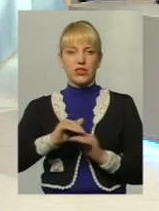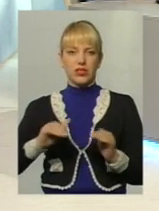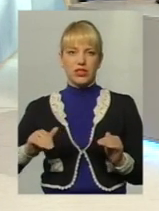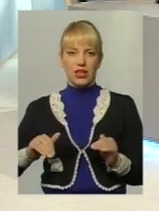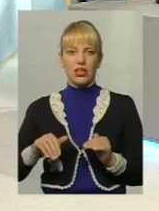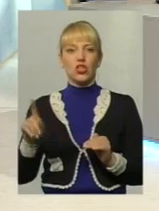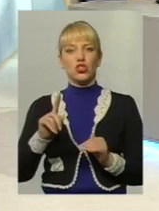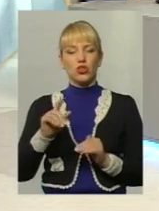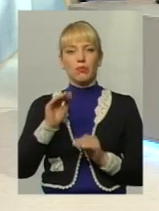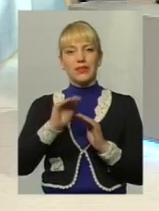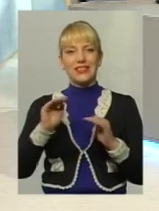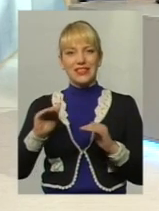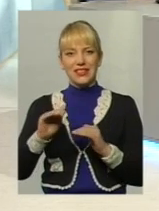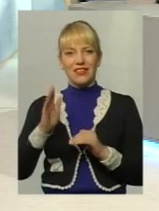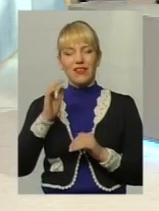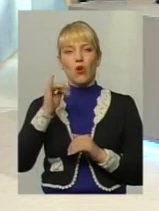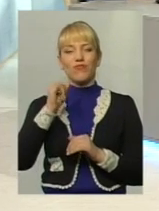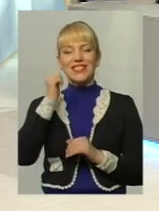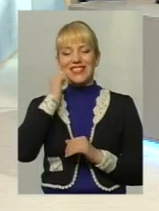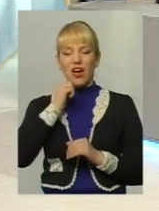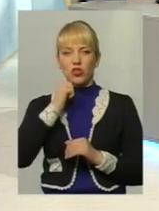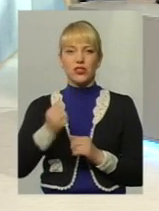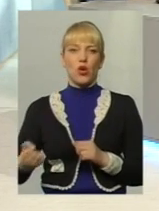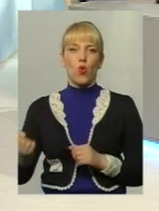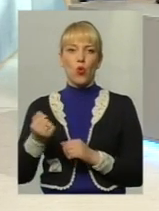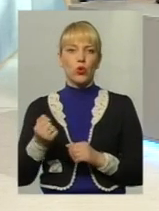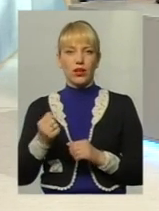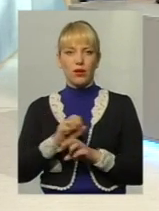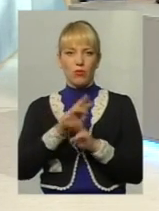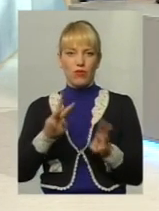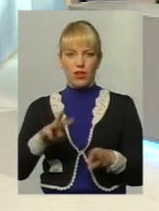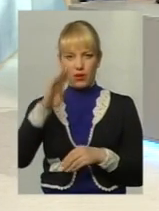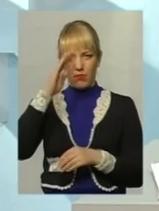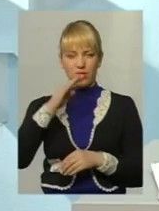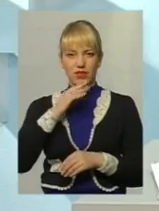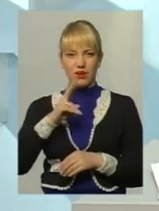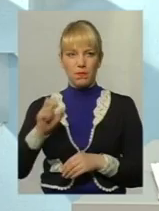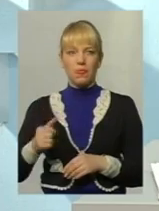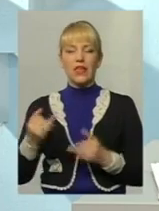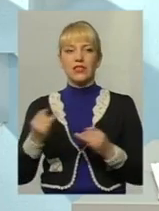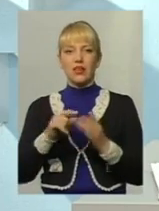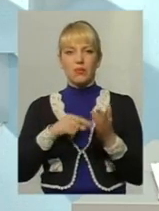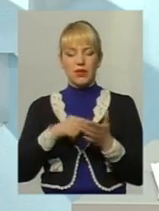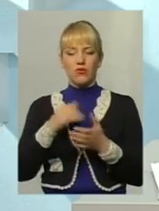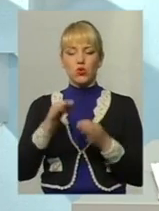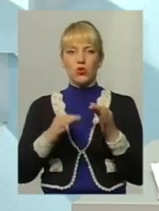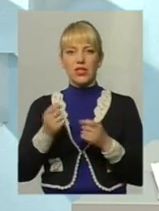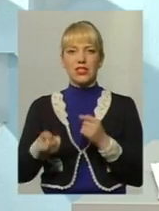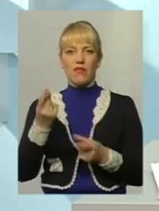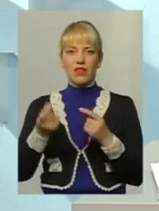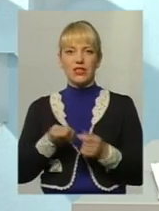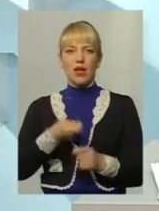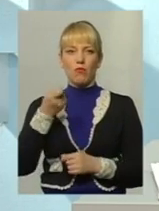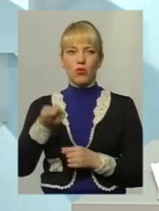аби вони в старості утримували батька. Цікаве питання. Зараз в судах з'явилися позови